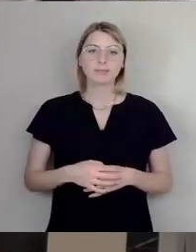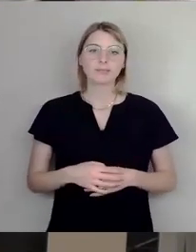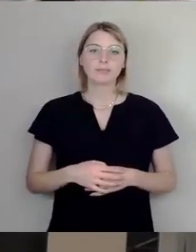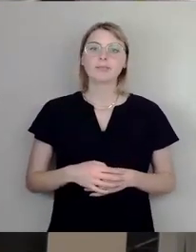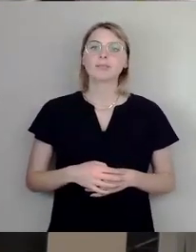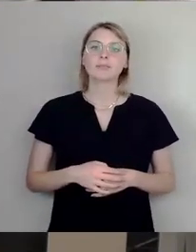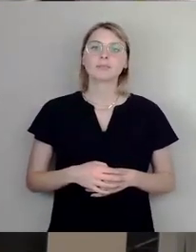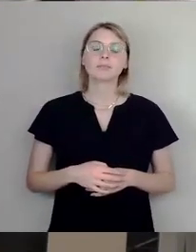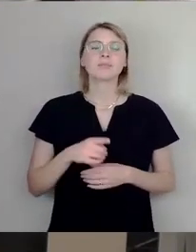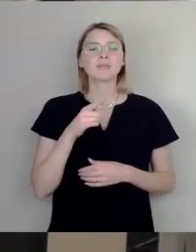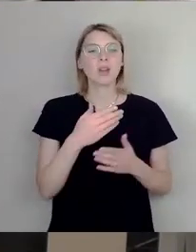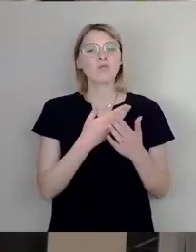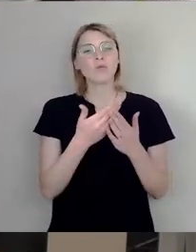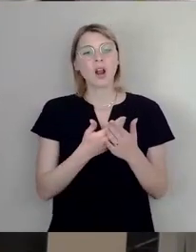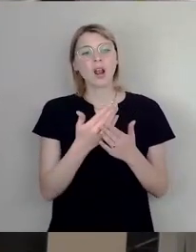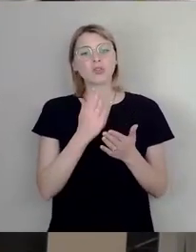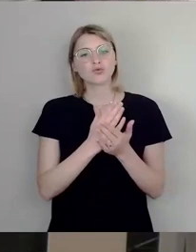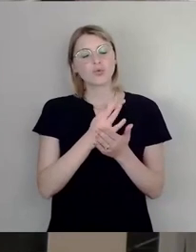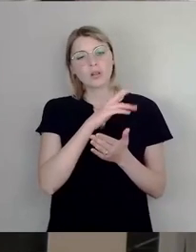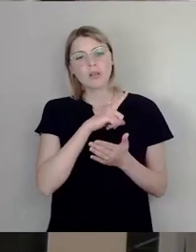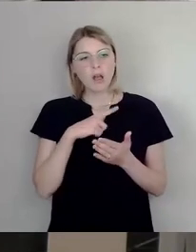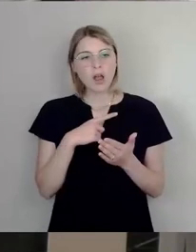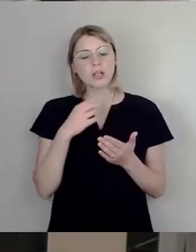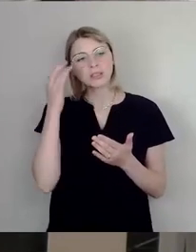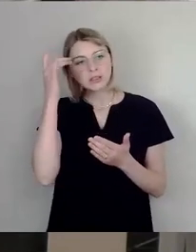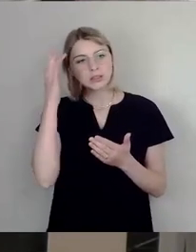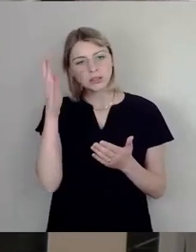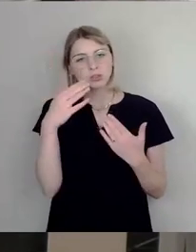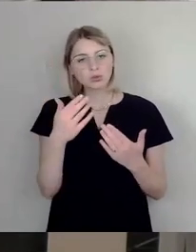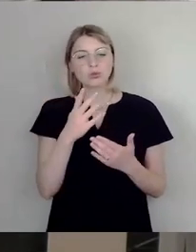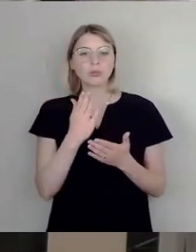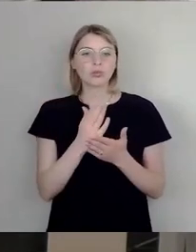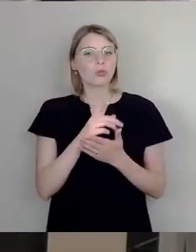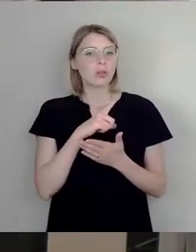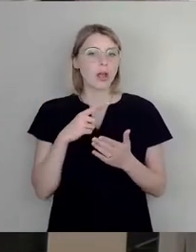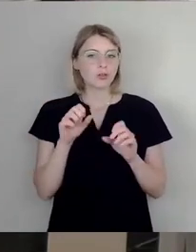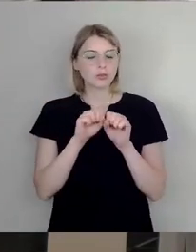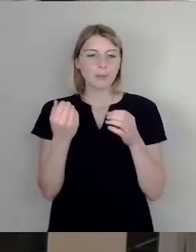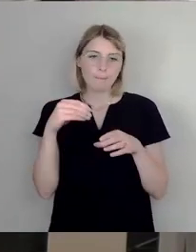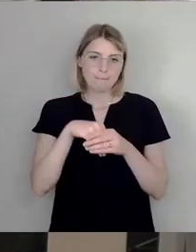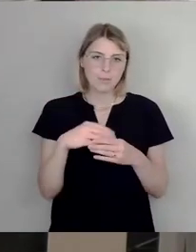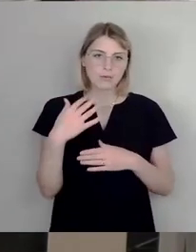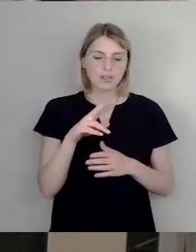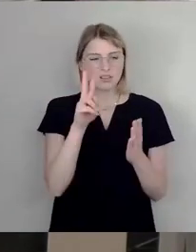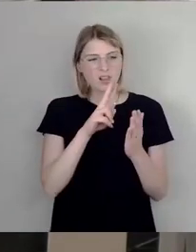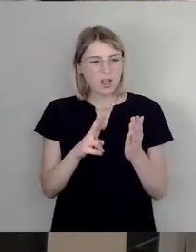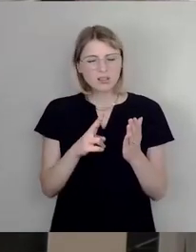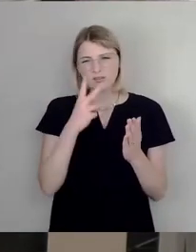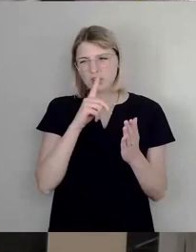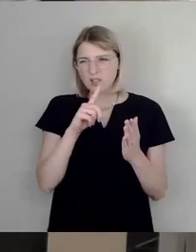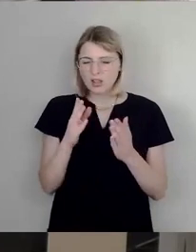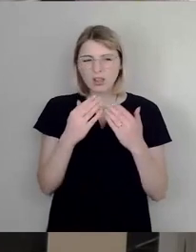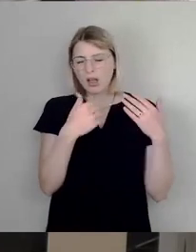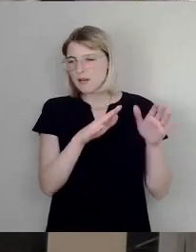Vorlage beschäftigt, die ist ja schon sehr lange im System. Und man hat sie gelesen, nicht verstanden, weggelegt, wieder gelesen,